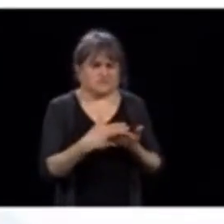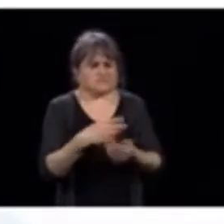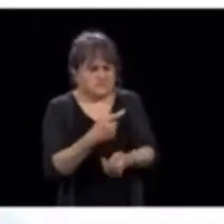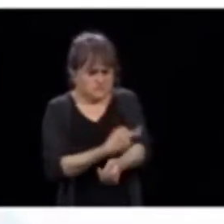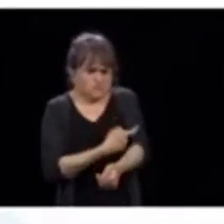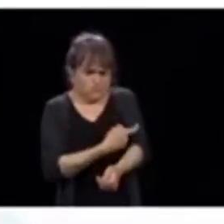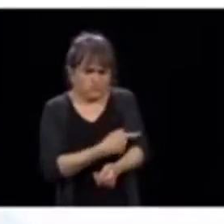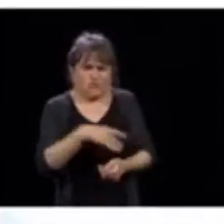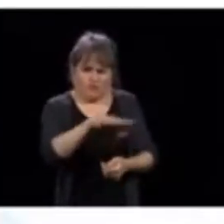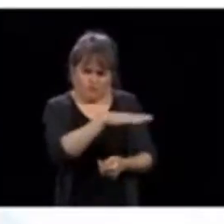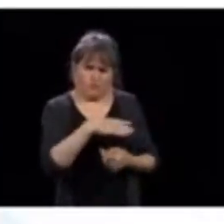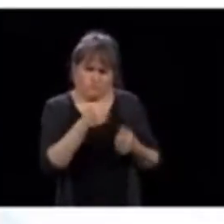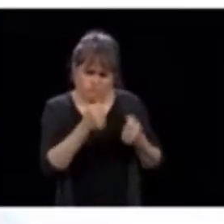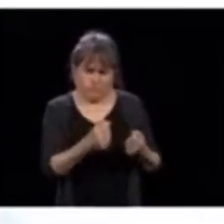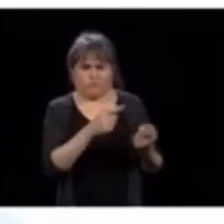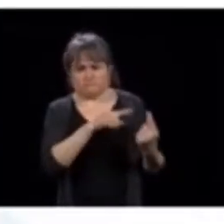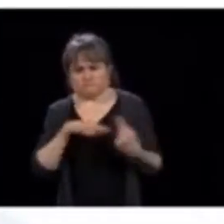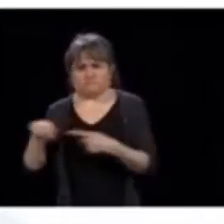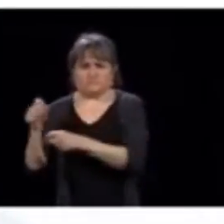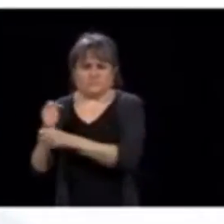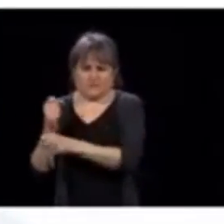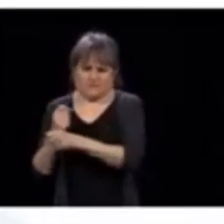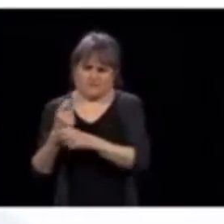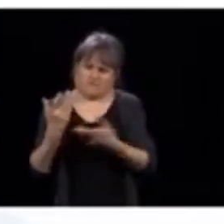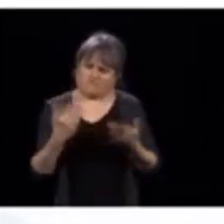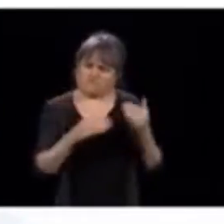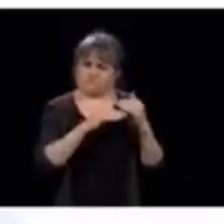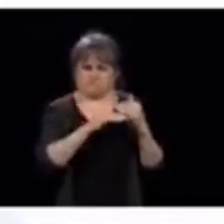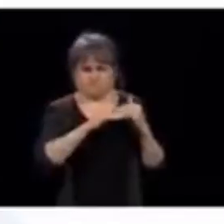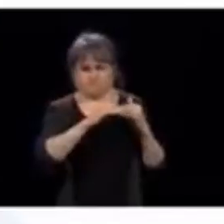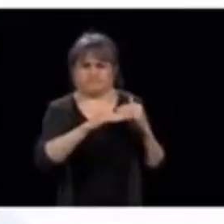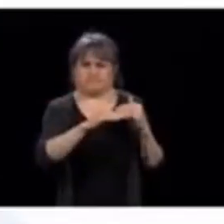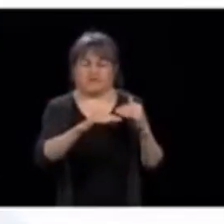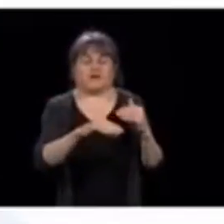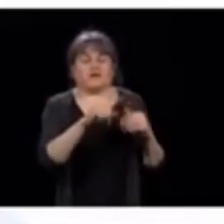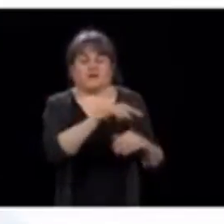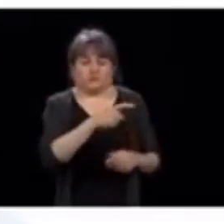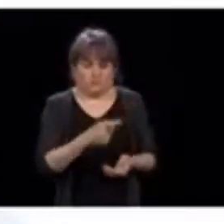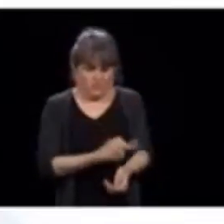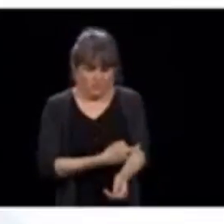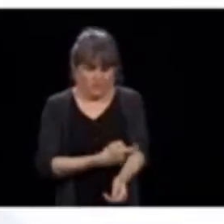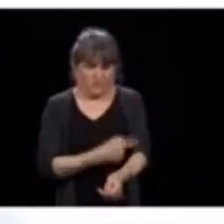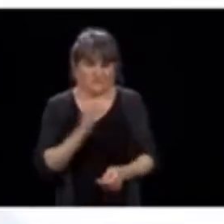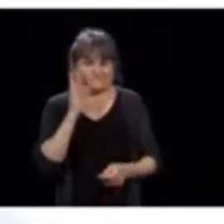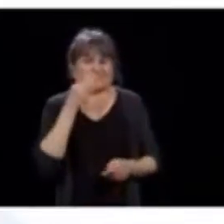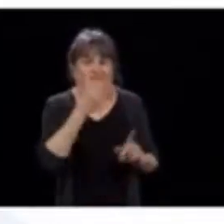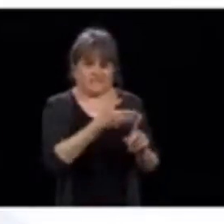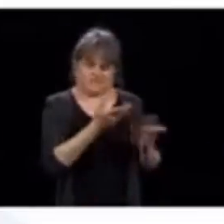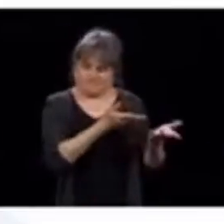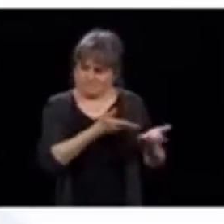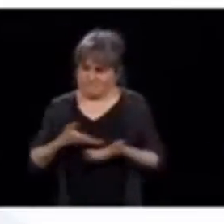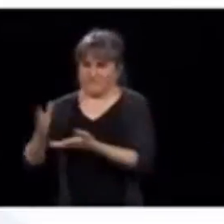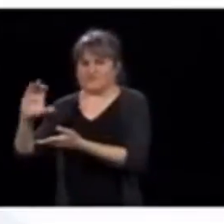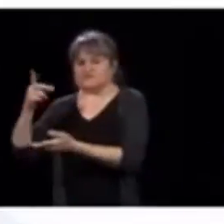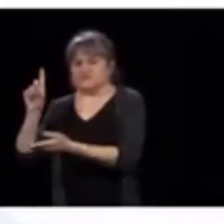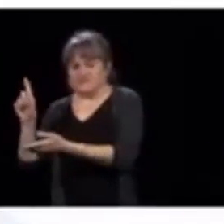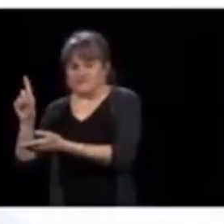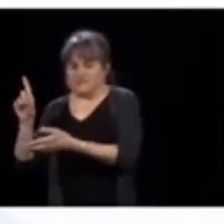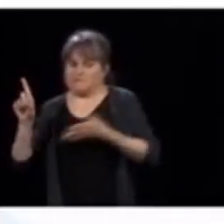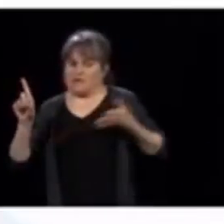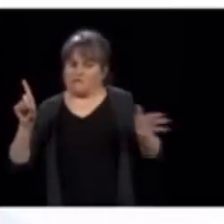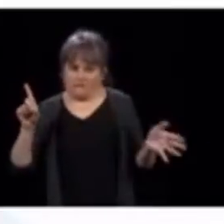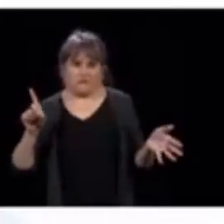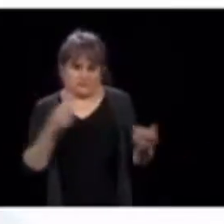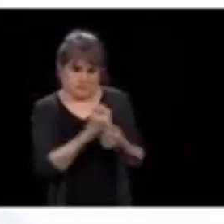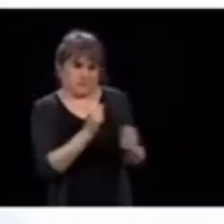hospitalier, mais même dans le contexte où il y a des médecins spécialistes qui viennent en CHSLD, il y en a d'autres